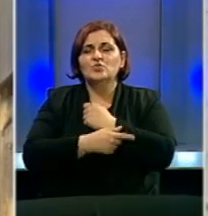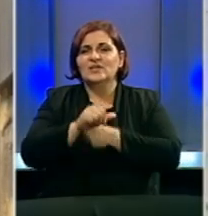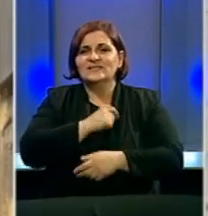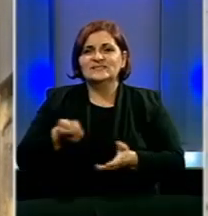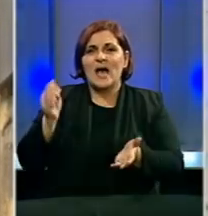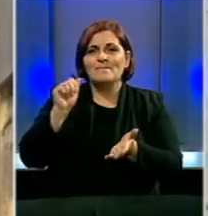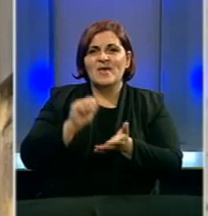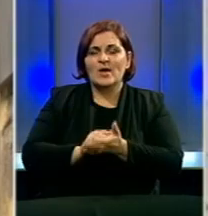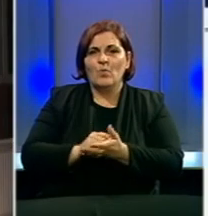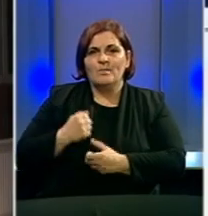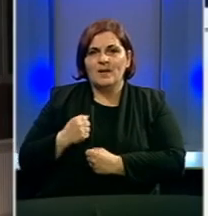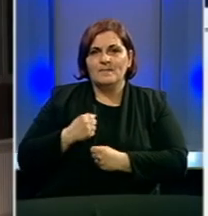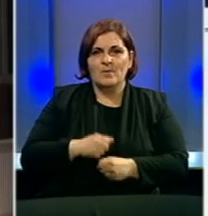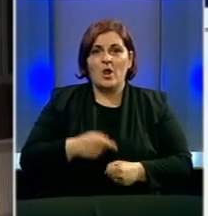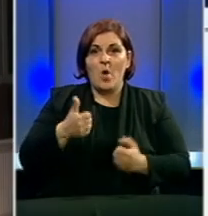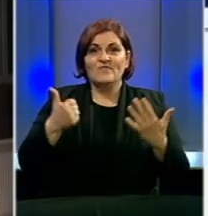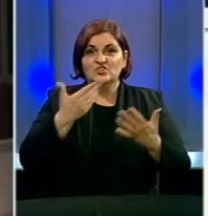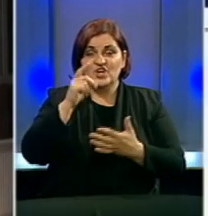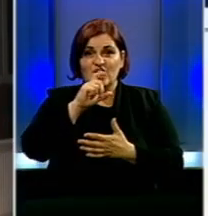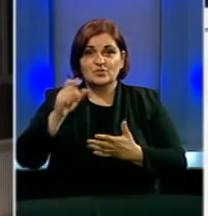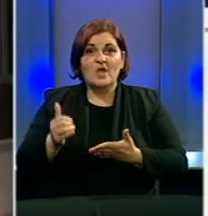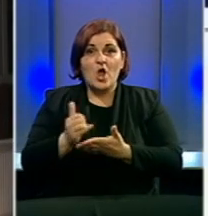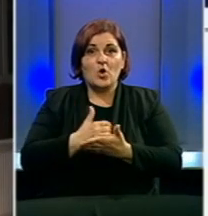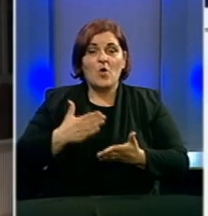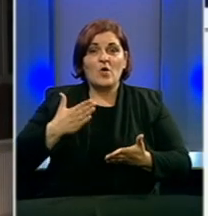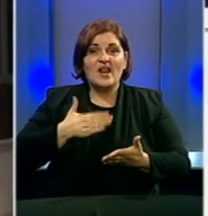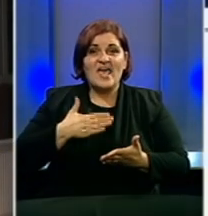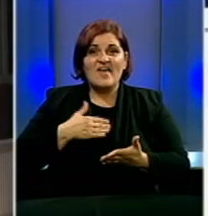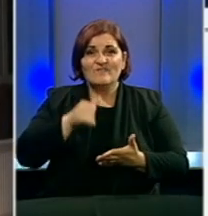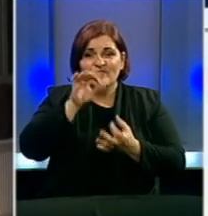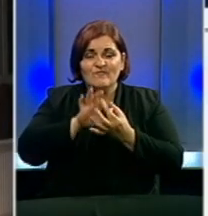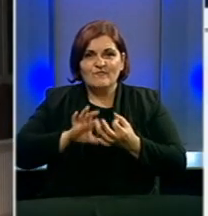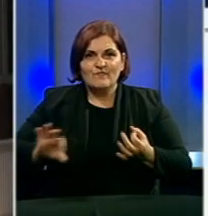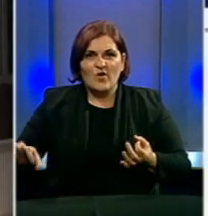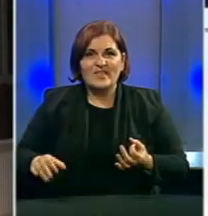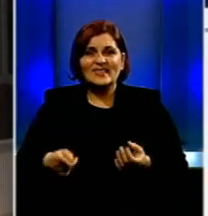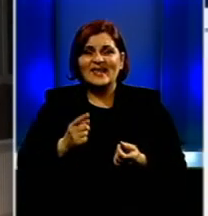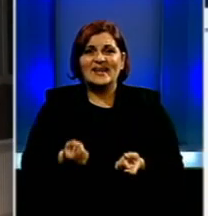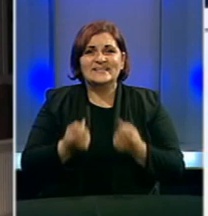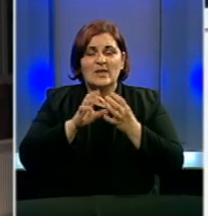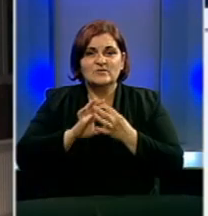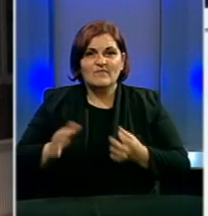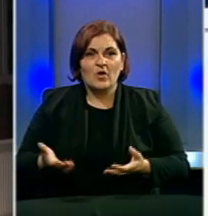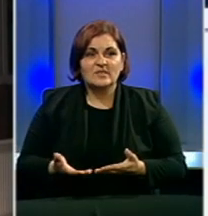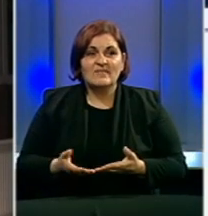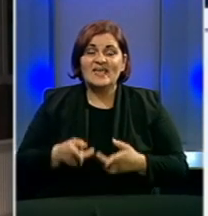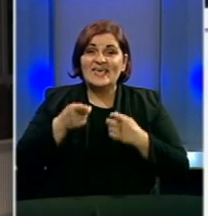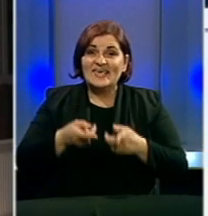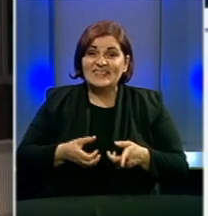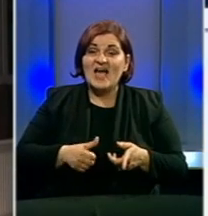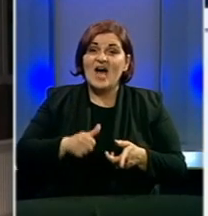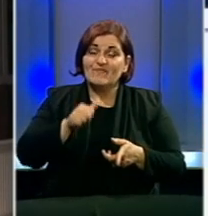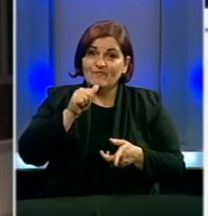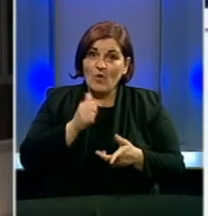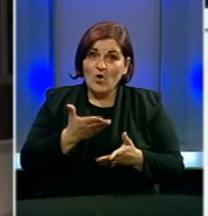kupovali vodu za piće. Ovi še škola, one su koristili svoje te vodovode ili eventualno neke seoske vodovode i ta voda je,